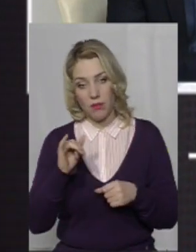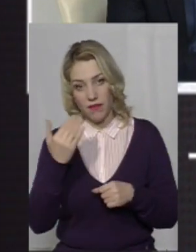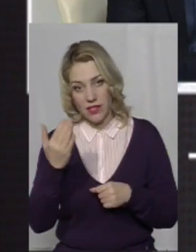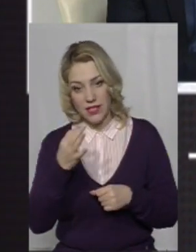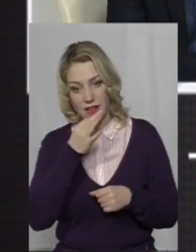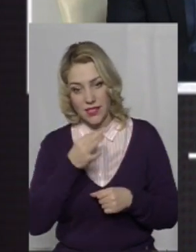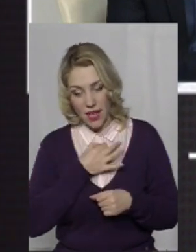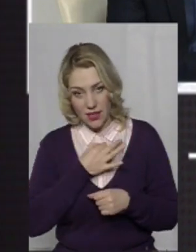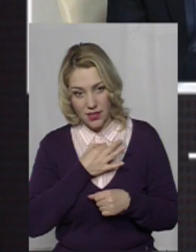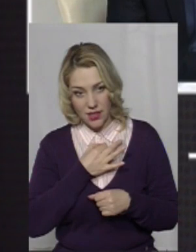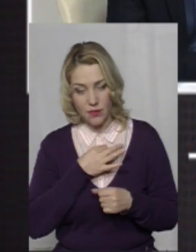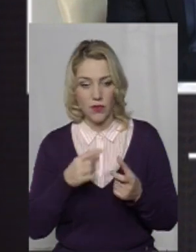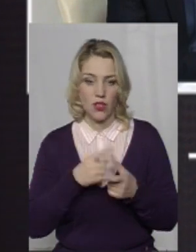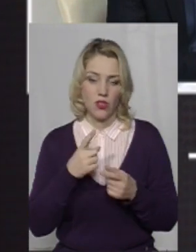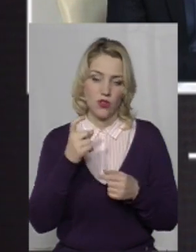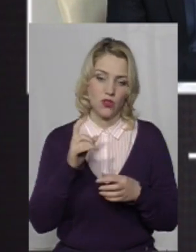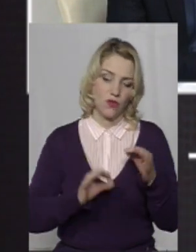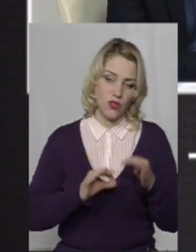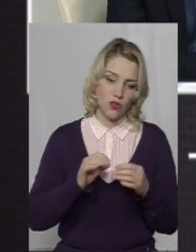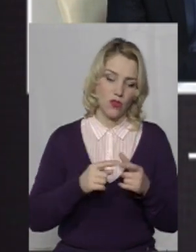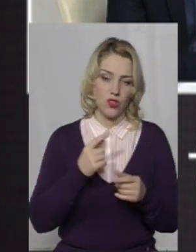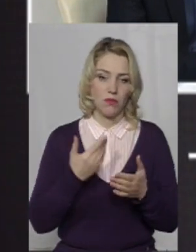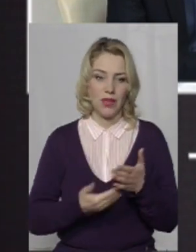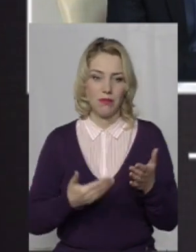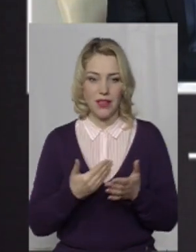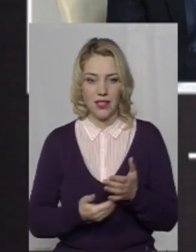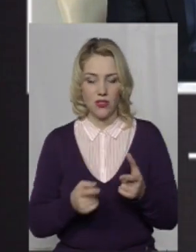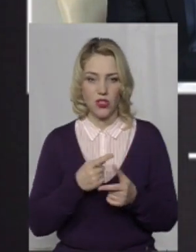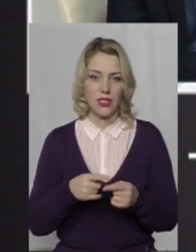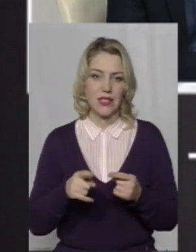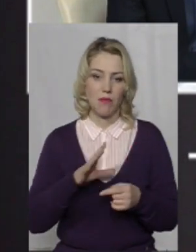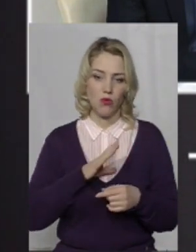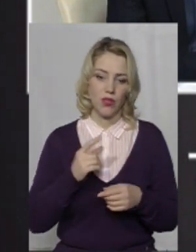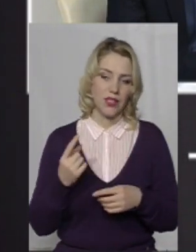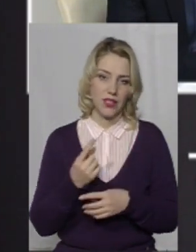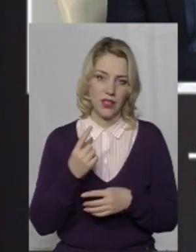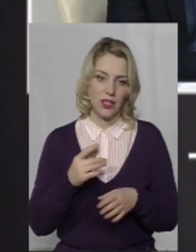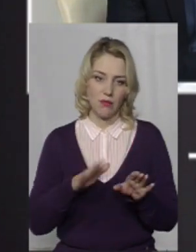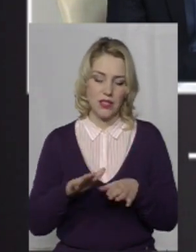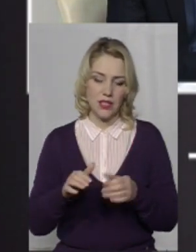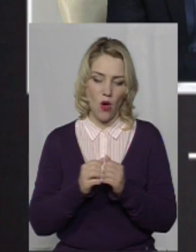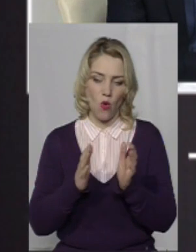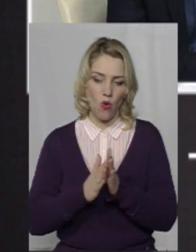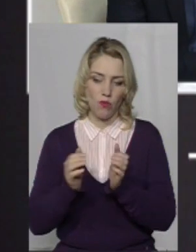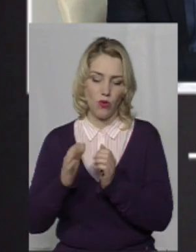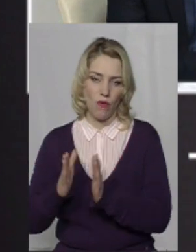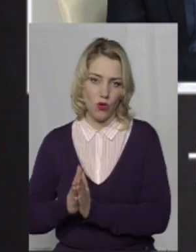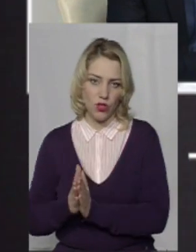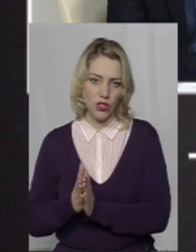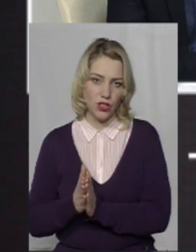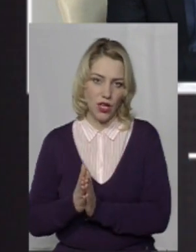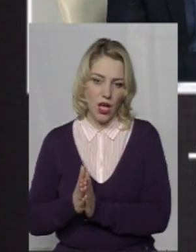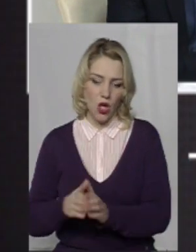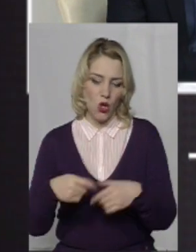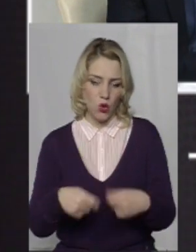чи 100% чи приблизно, чи це були єдині місця оптової торгівлі